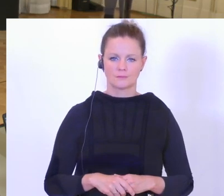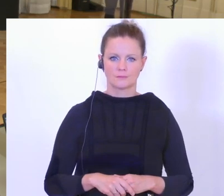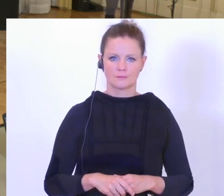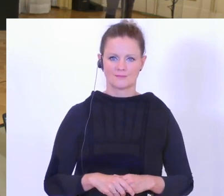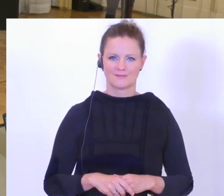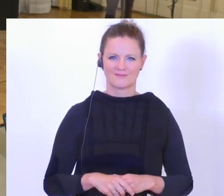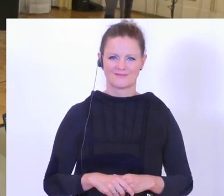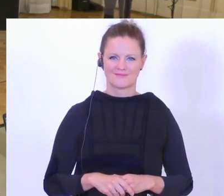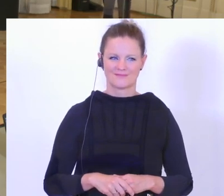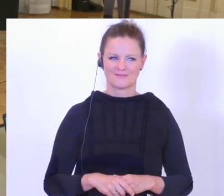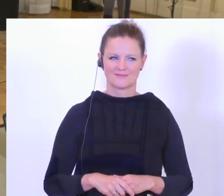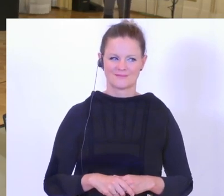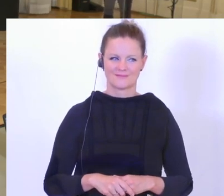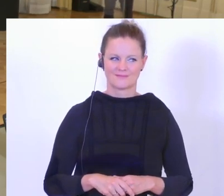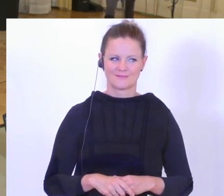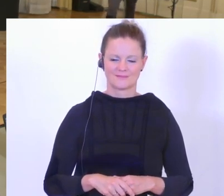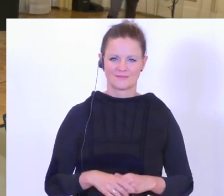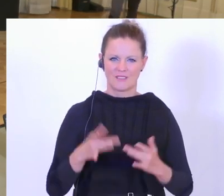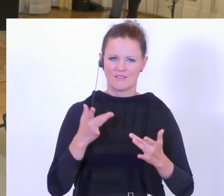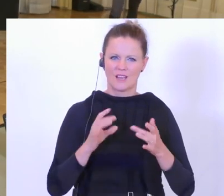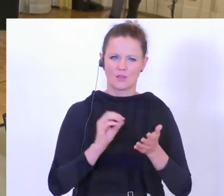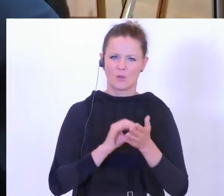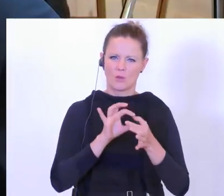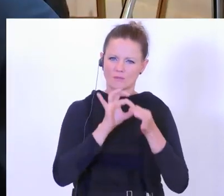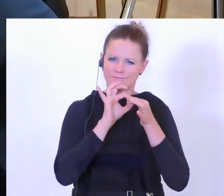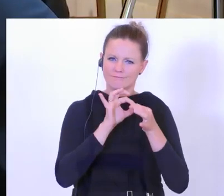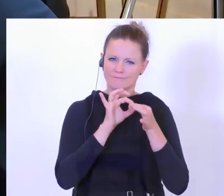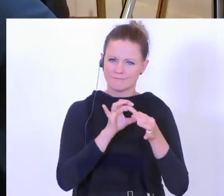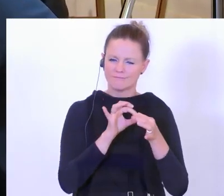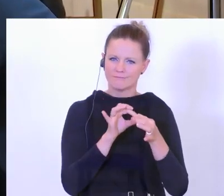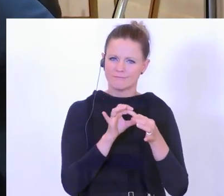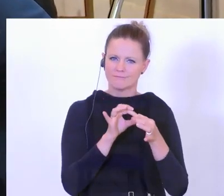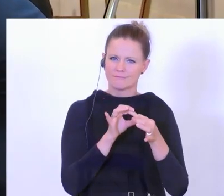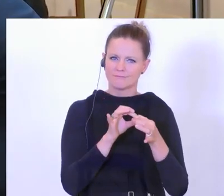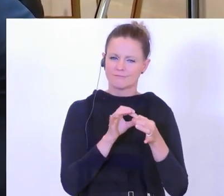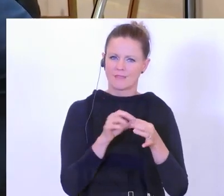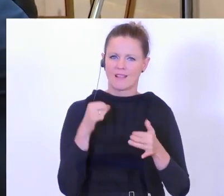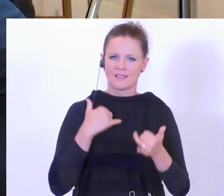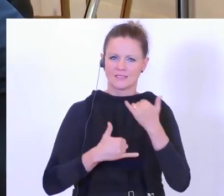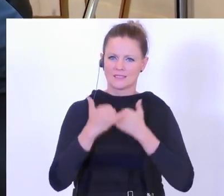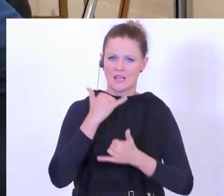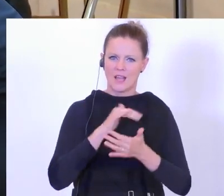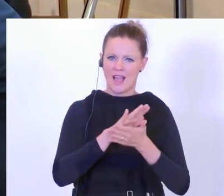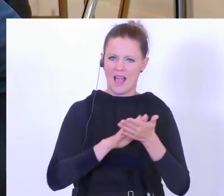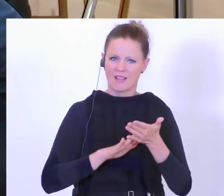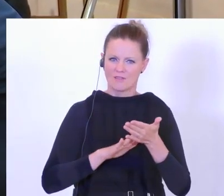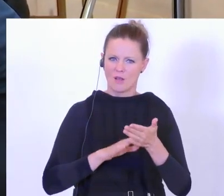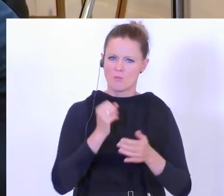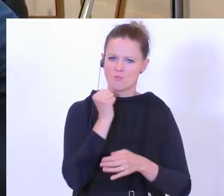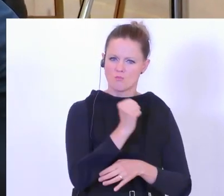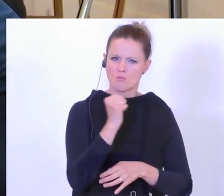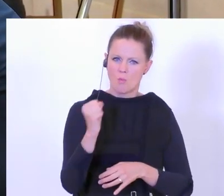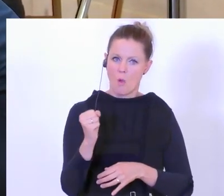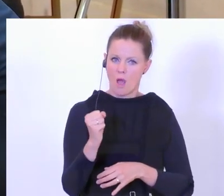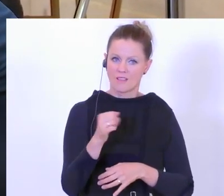Vielleicht noch daran anknüpfend, es gab Anfang letzten Jahres eine Häufung von Morden an